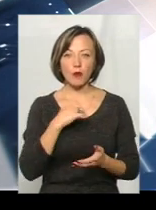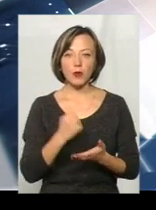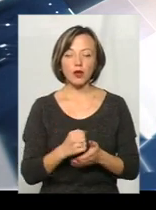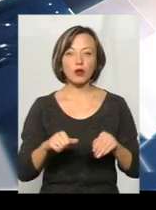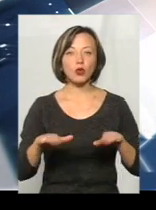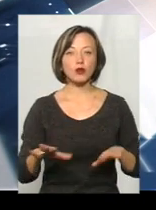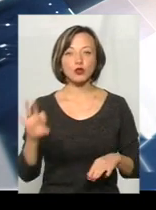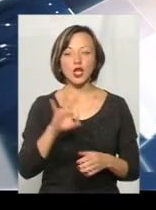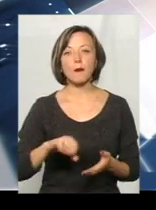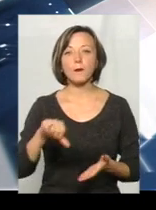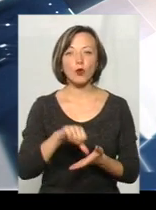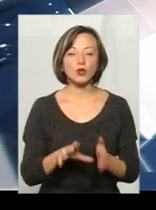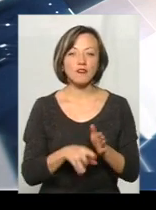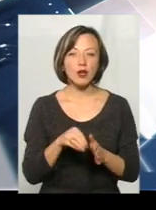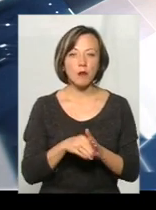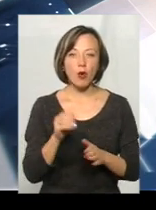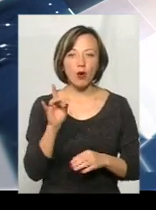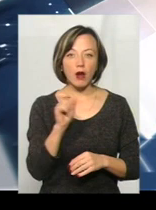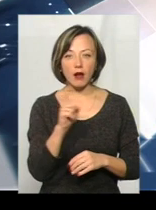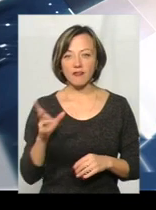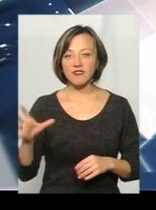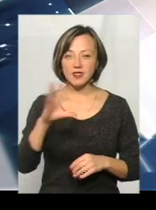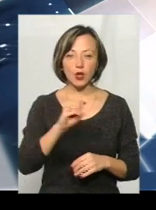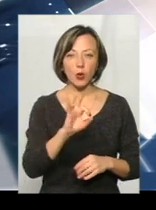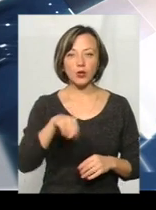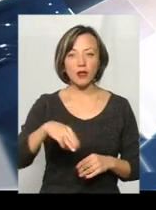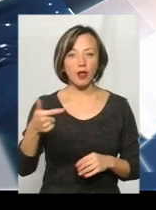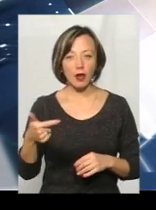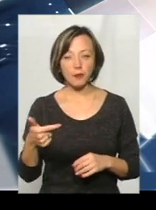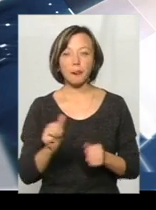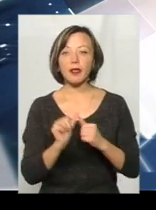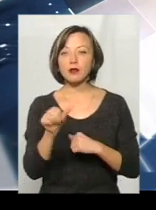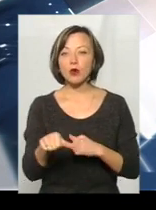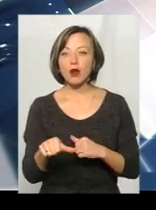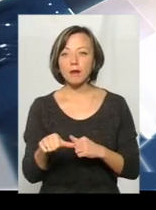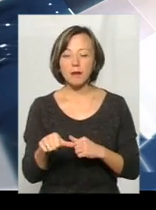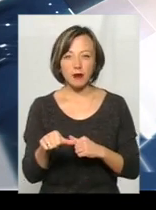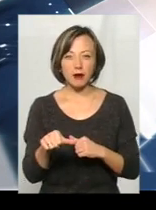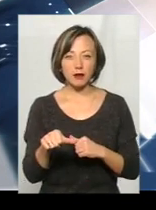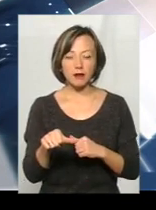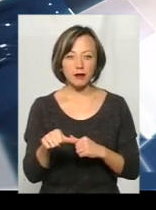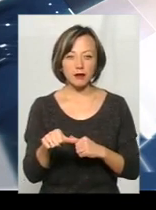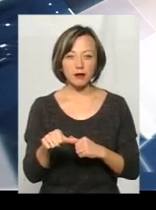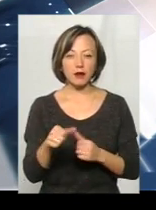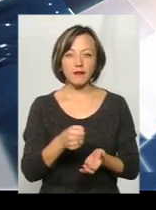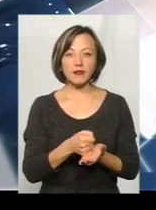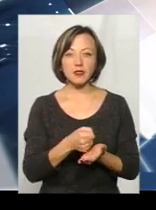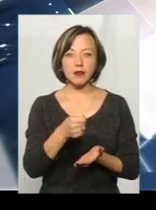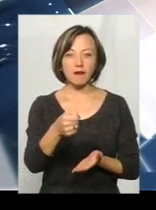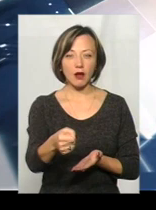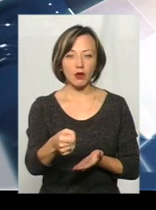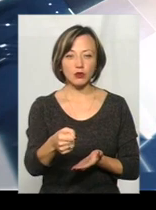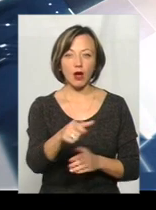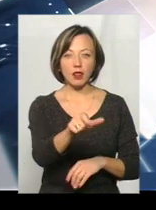рішення про участь у виборах усіх об'єднаних територіальних громад, зокрема по семи, і виставляючи таким чином